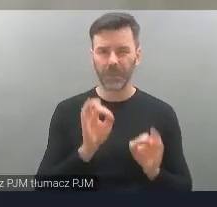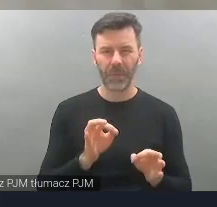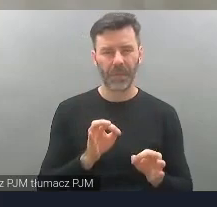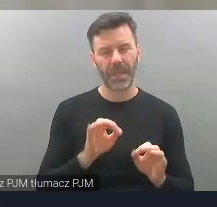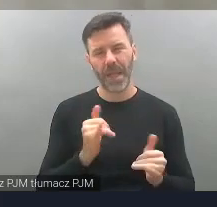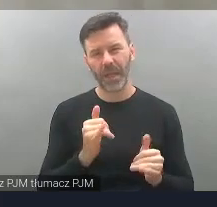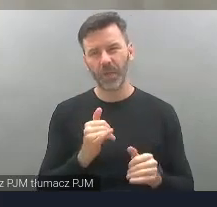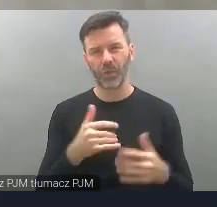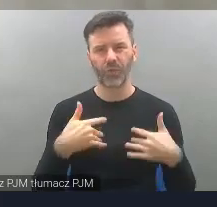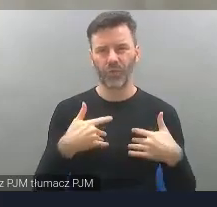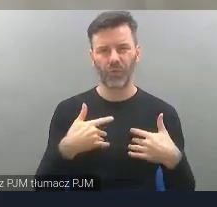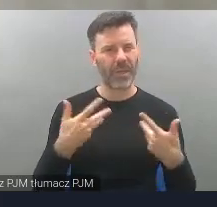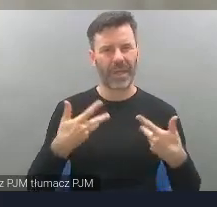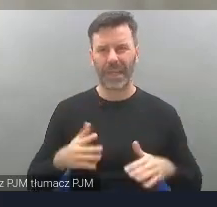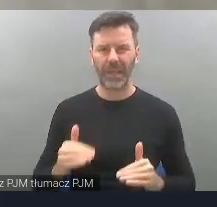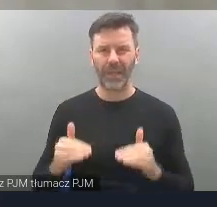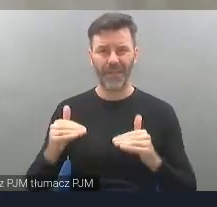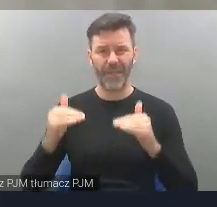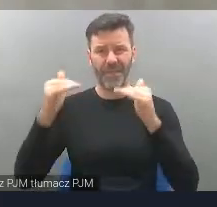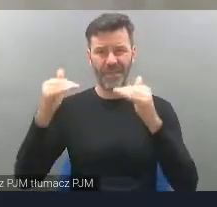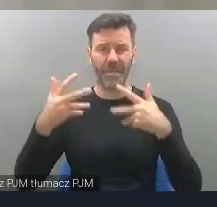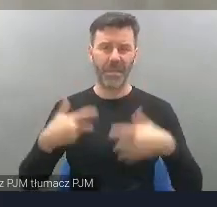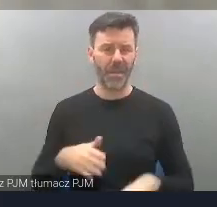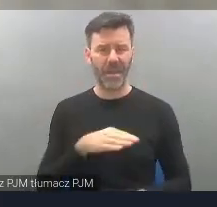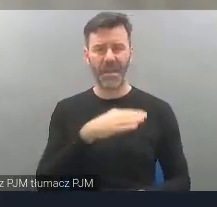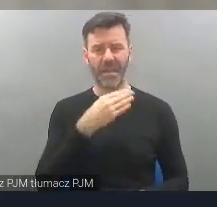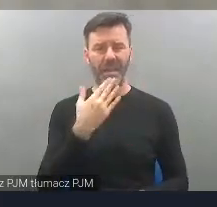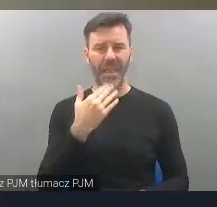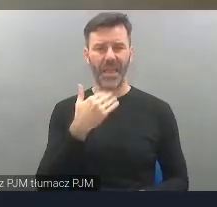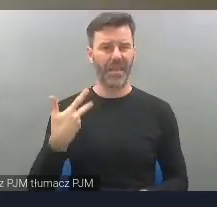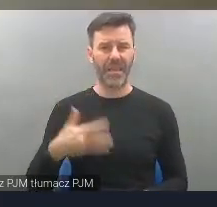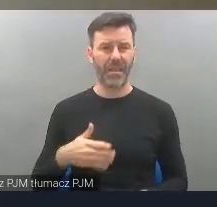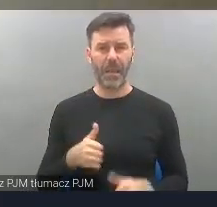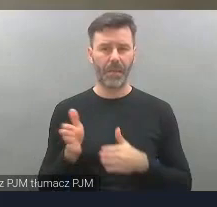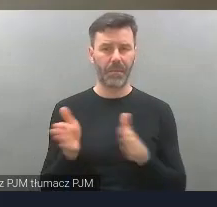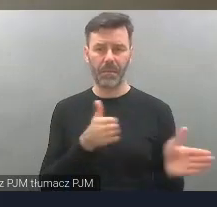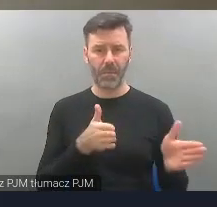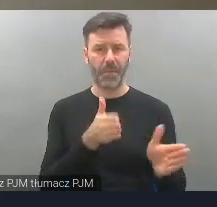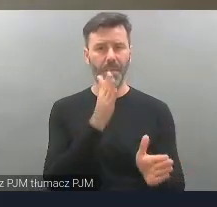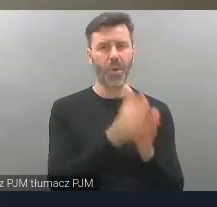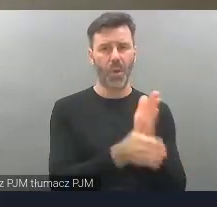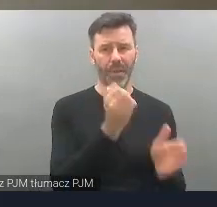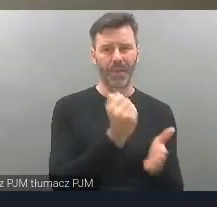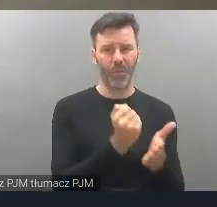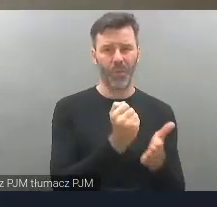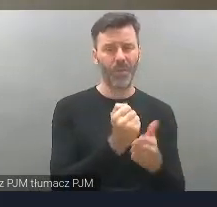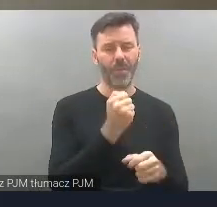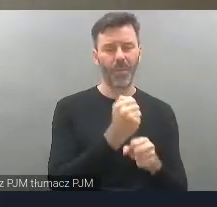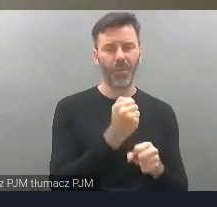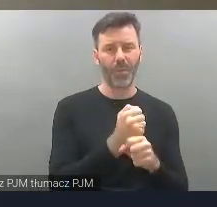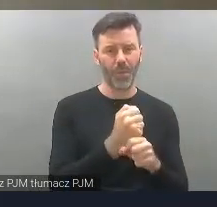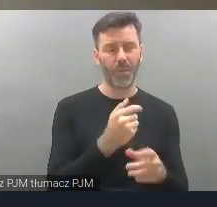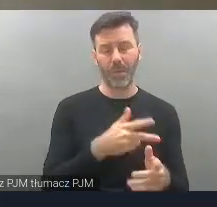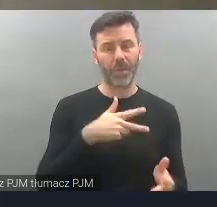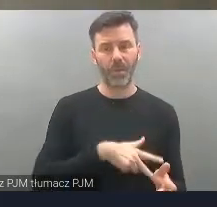ci się wychodzić na wyższy pułap. Był łatwiejś pójść prostą drogą, dlatego ja chętnie oddałabym wszystkie świadczenia